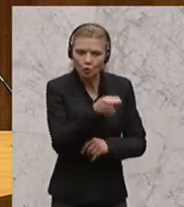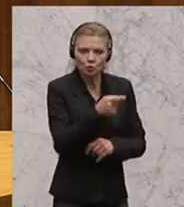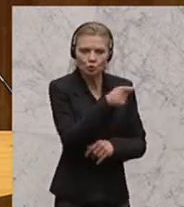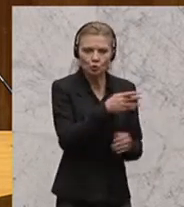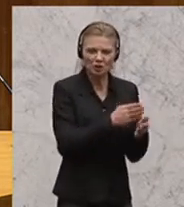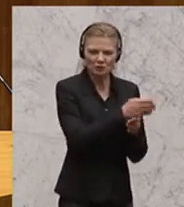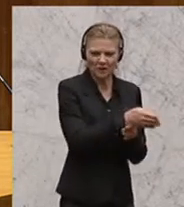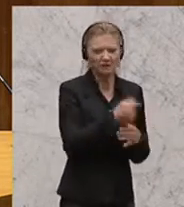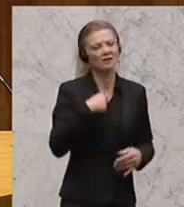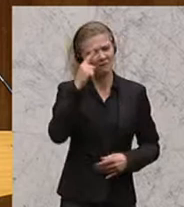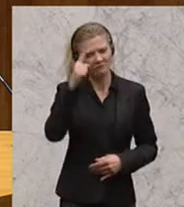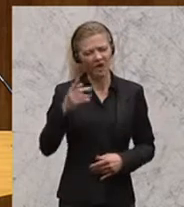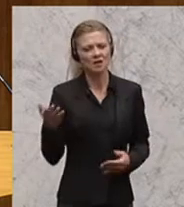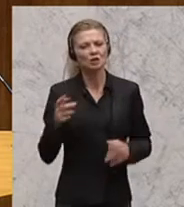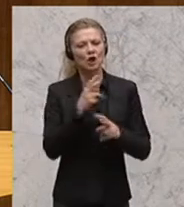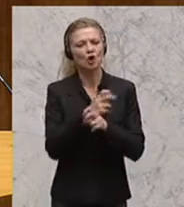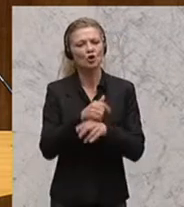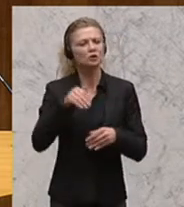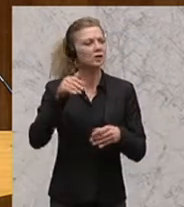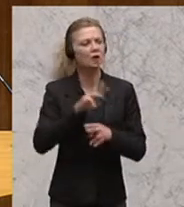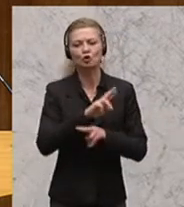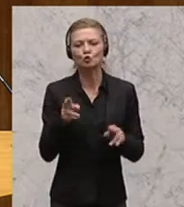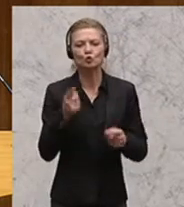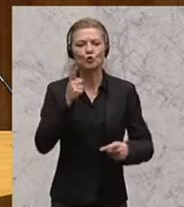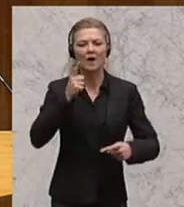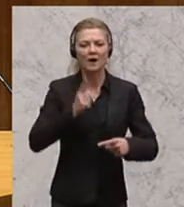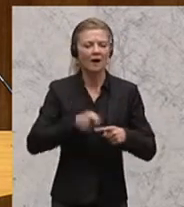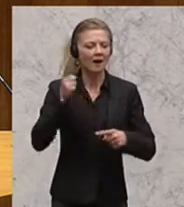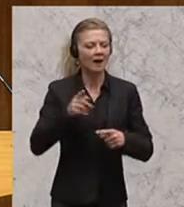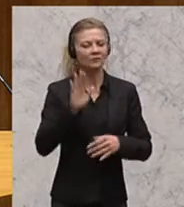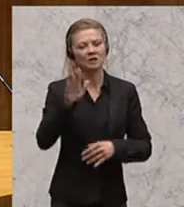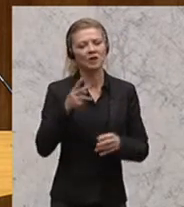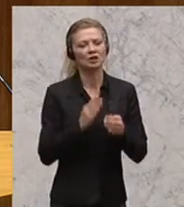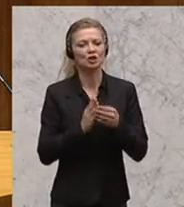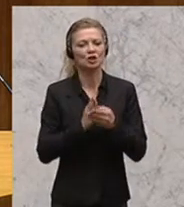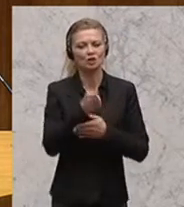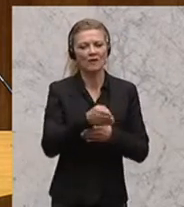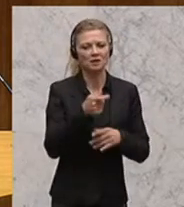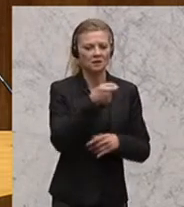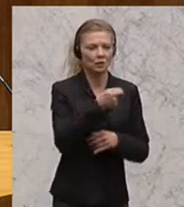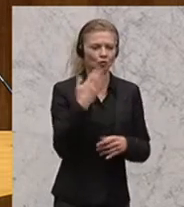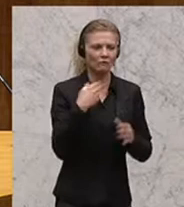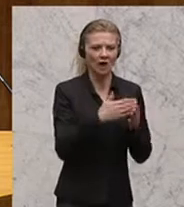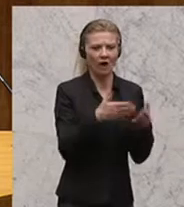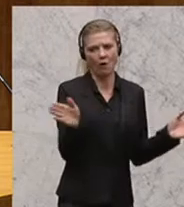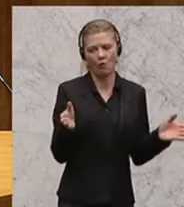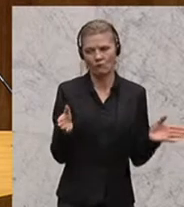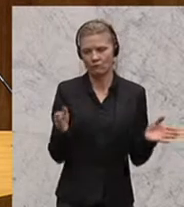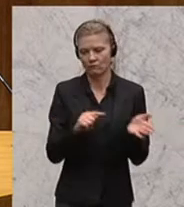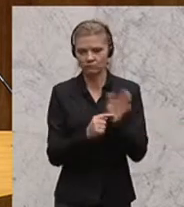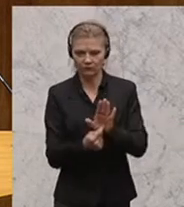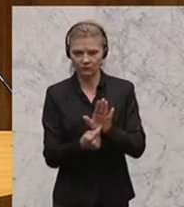nur die Hälfte ihrer Schweizer Konten im Rahmen des Steuerabkommens mit der Schweiz offengelegt haben. Rechtzeitig vor dem Krafttreten des